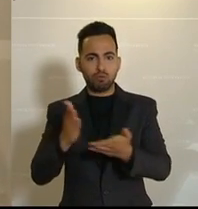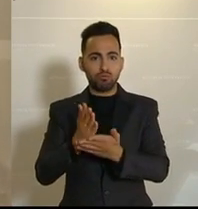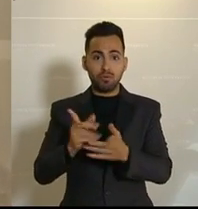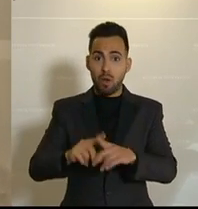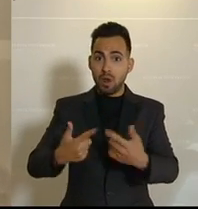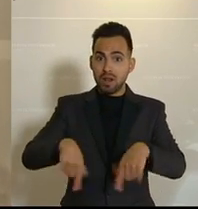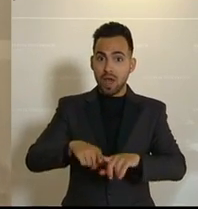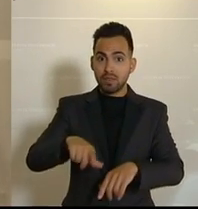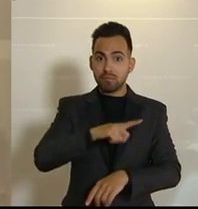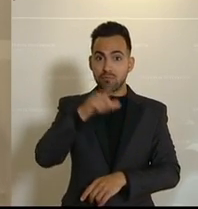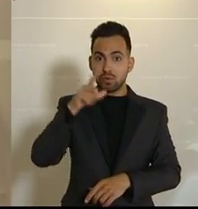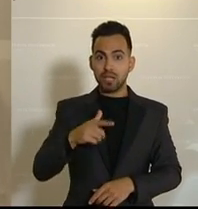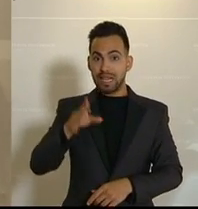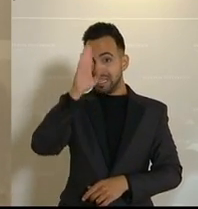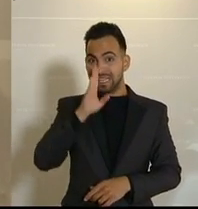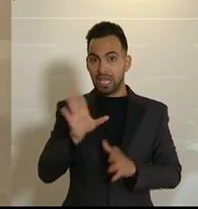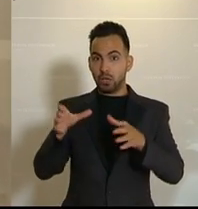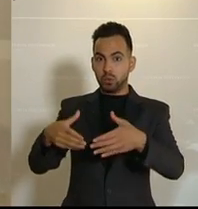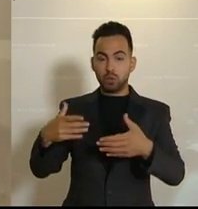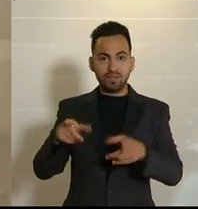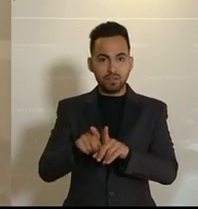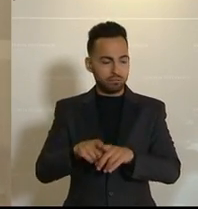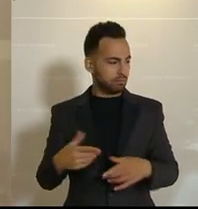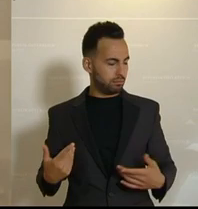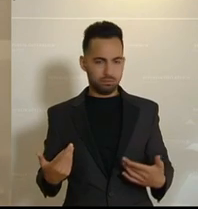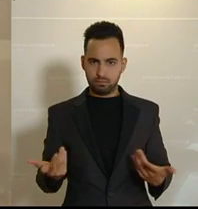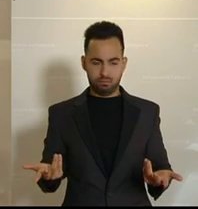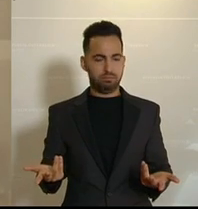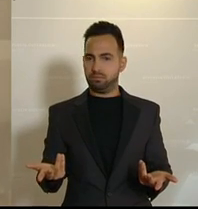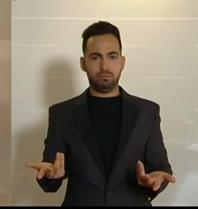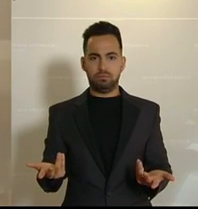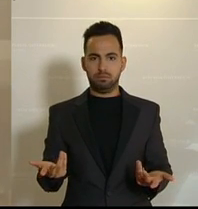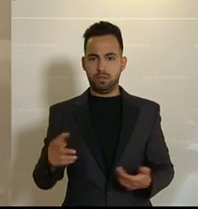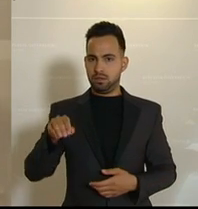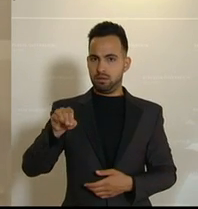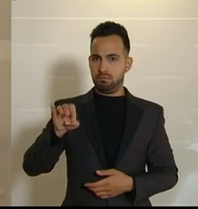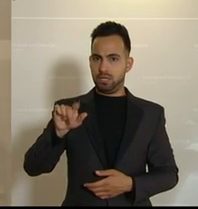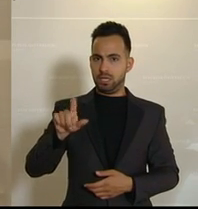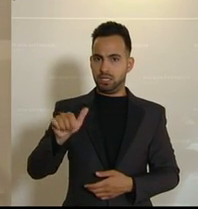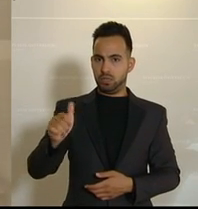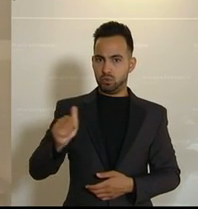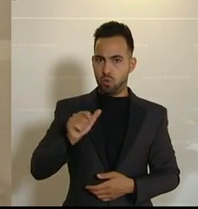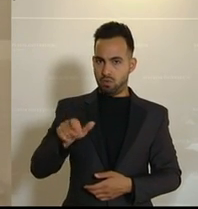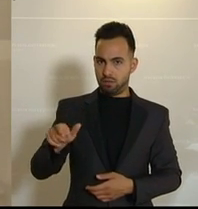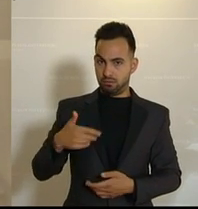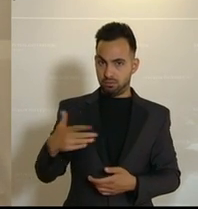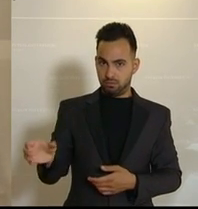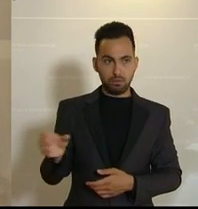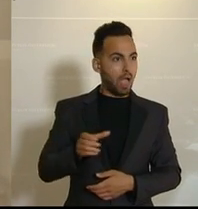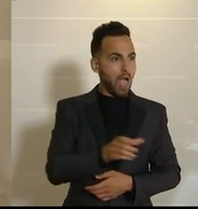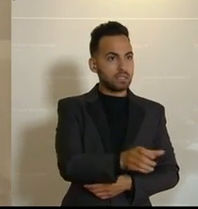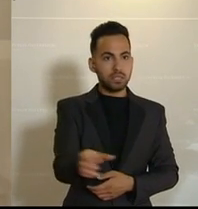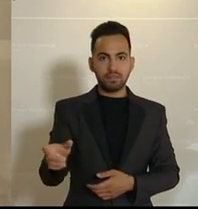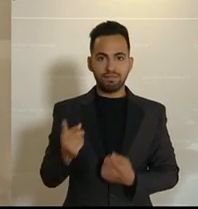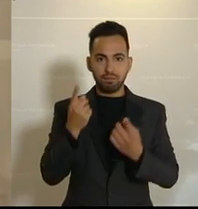Landespolizeidirektionen haben jetzt nicht mehr gewusst, wie und wo man die Milizsoldaten überhaupt noch einsetzen